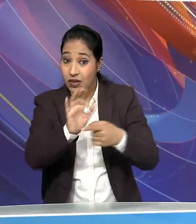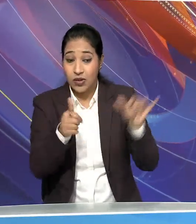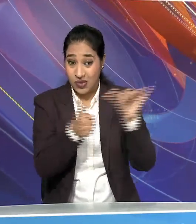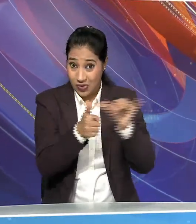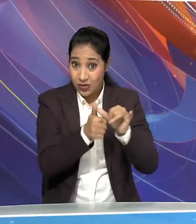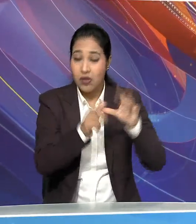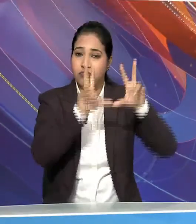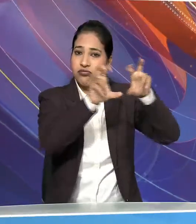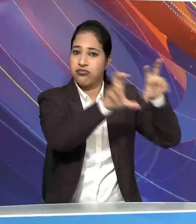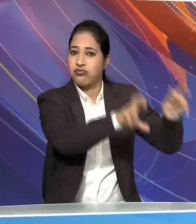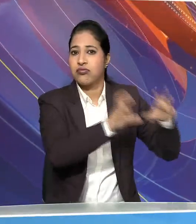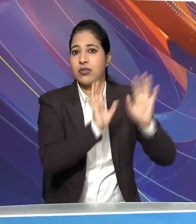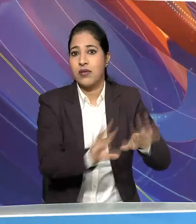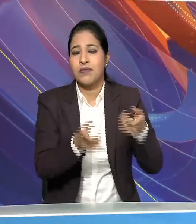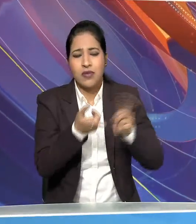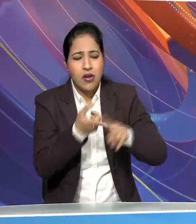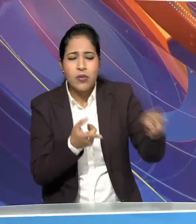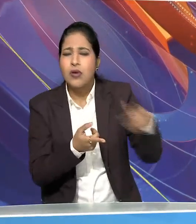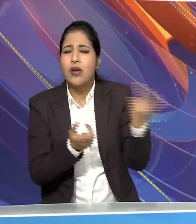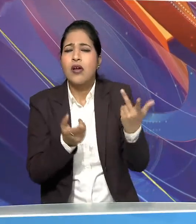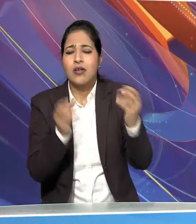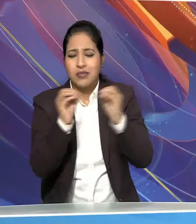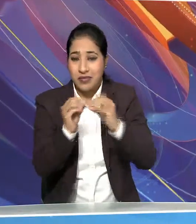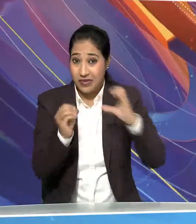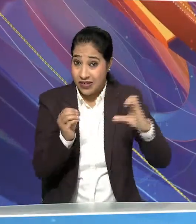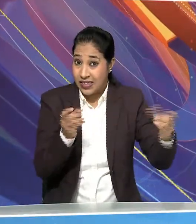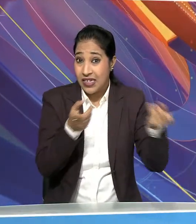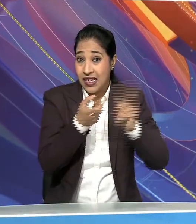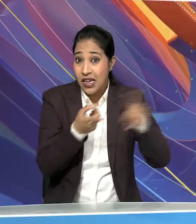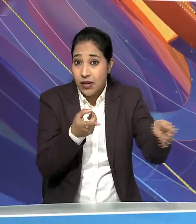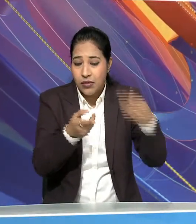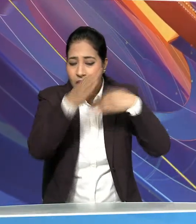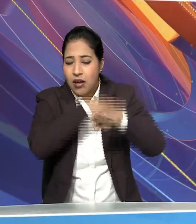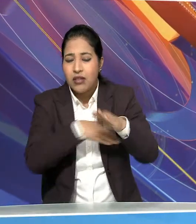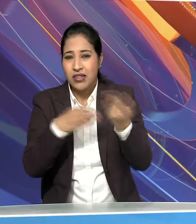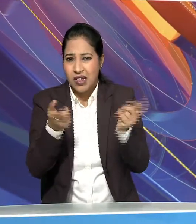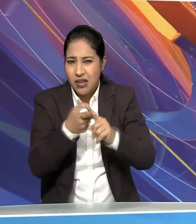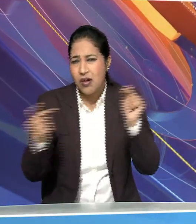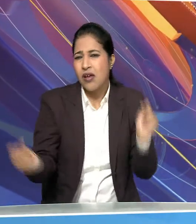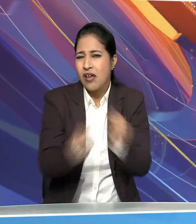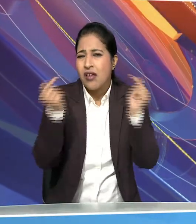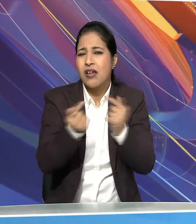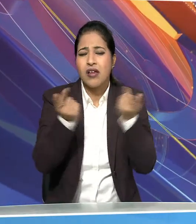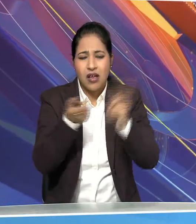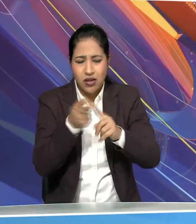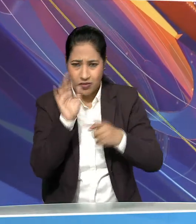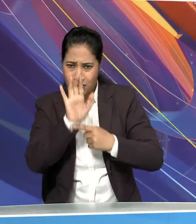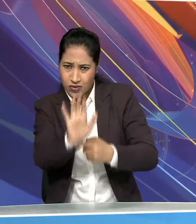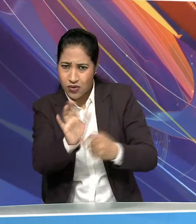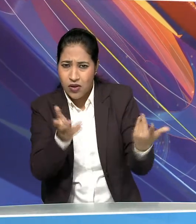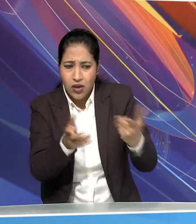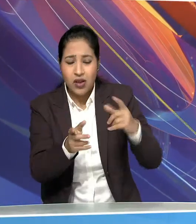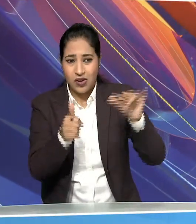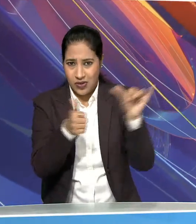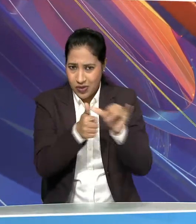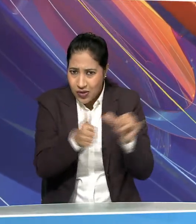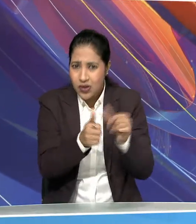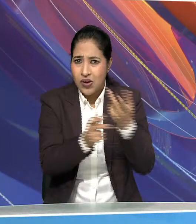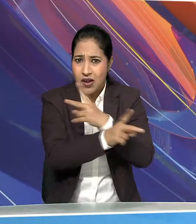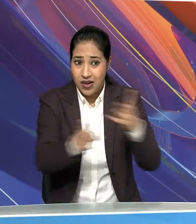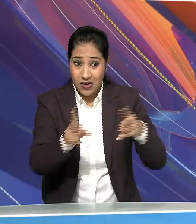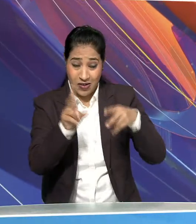ब्लॉक कर दिया सूत्रों के मुताबिक इस डॉक्यूमेंटरी में जो विवादास्पद एपिसोड है उसे श्यर करने वाले